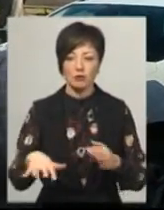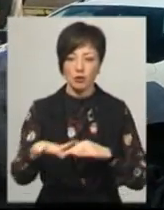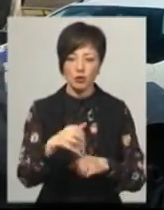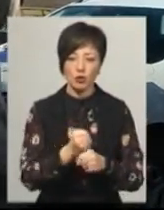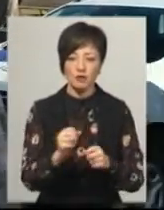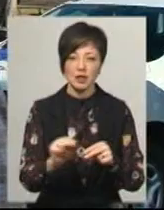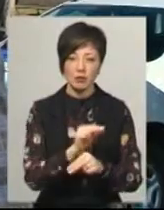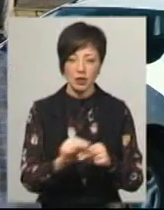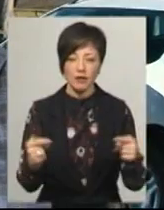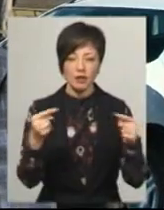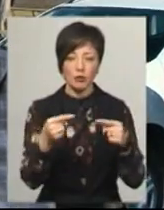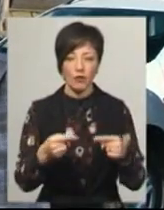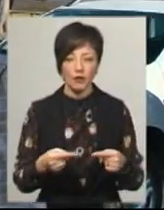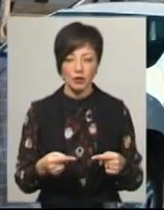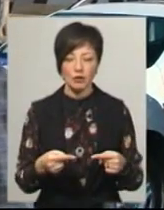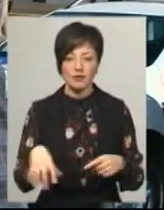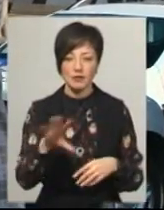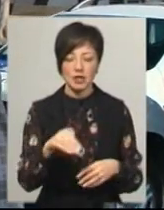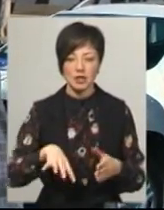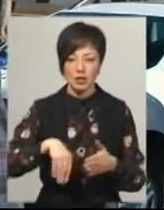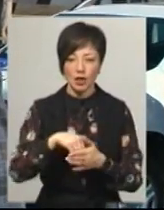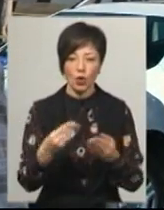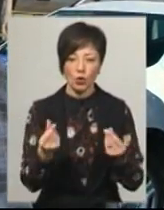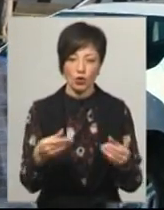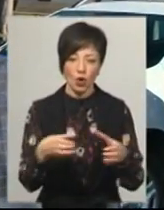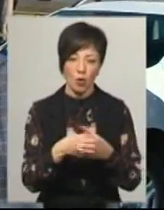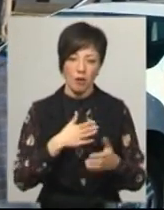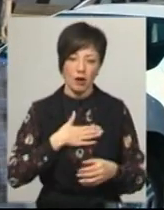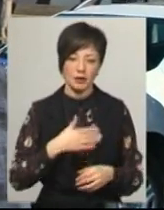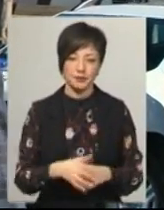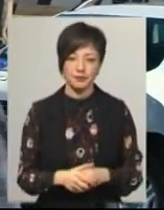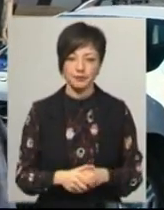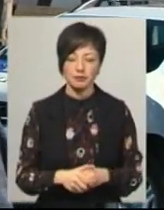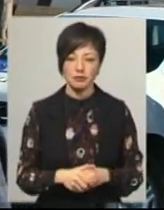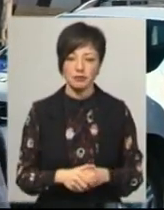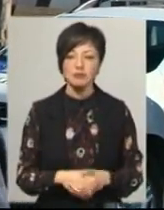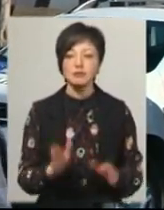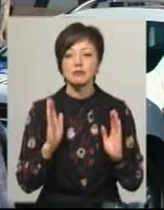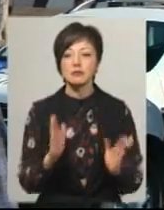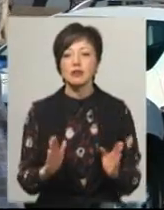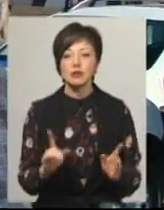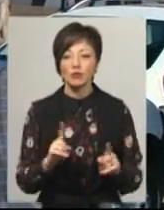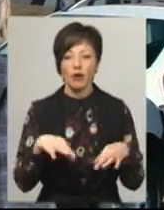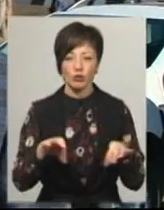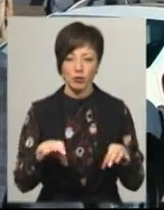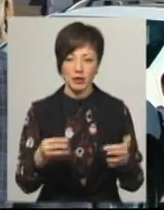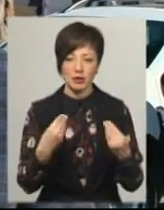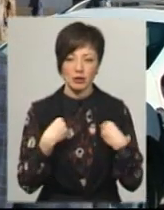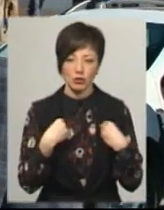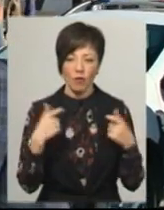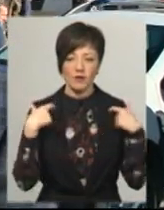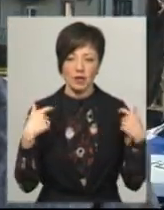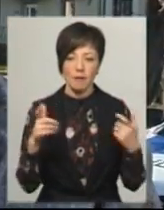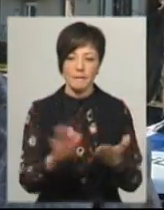робився ремонт, відповідно, все за кошти громади. Тільки от з вашого автомобілі нам дають,